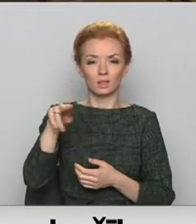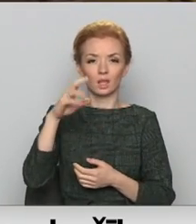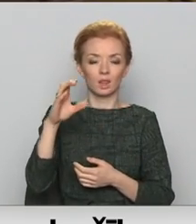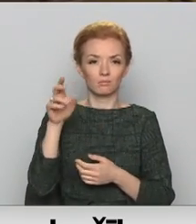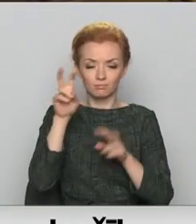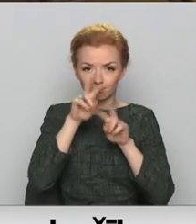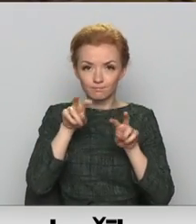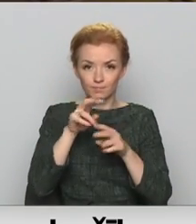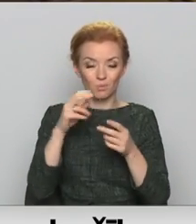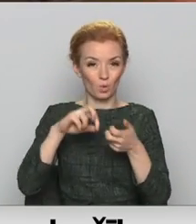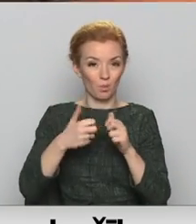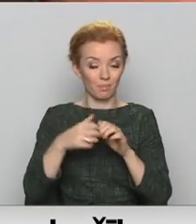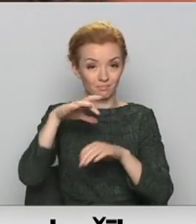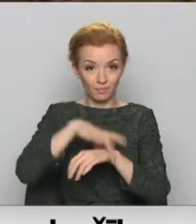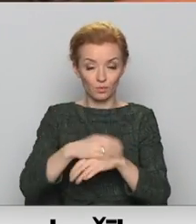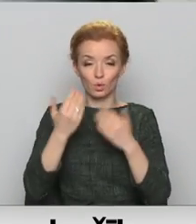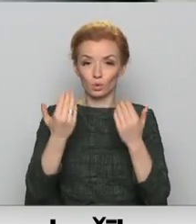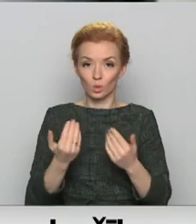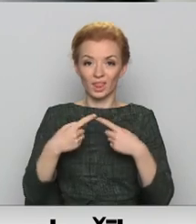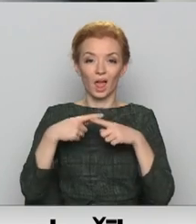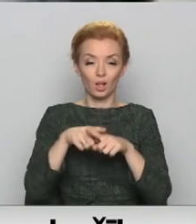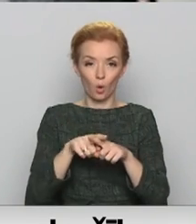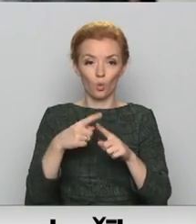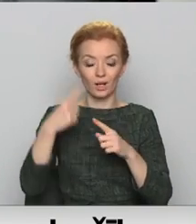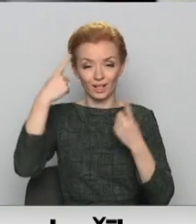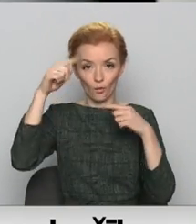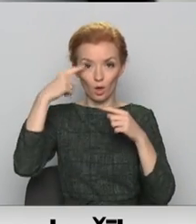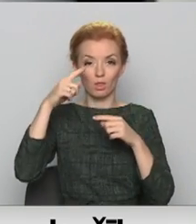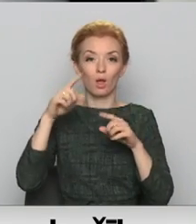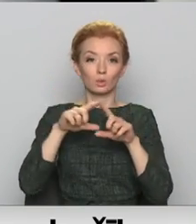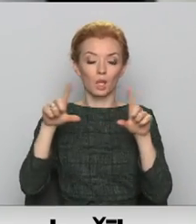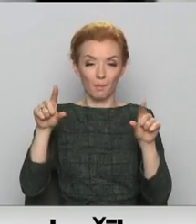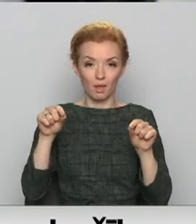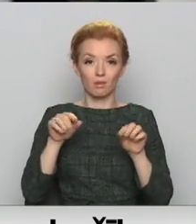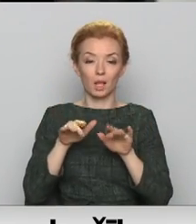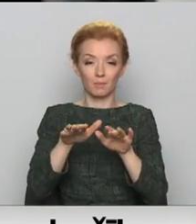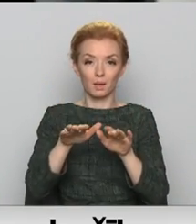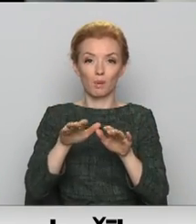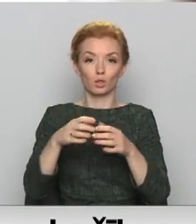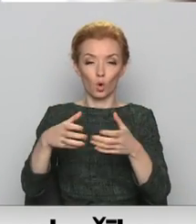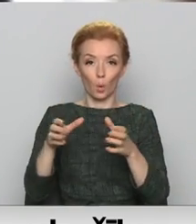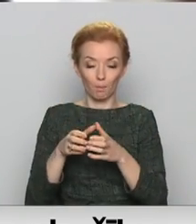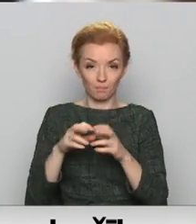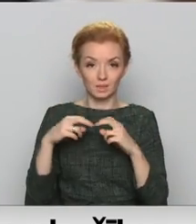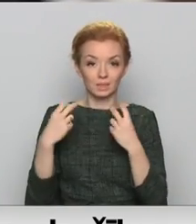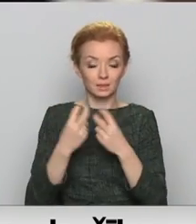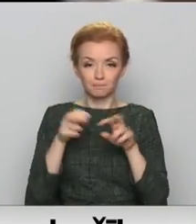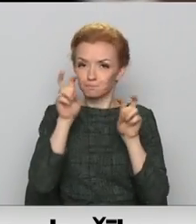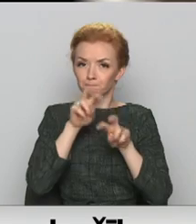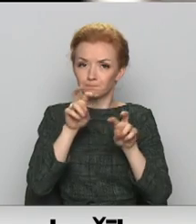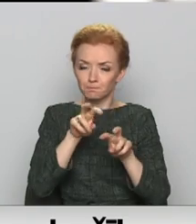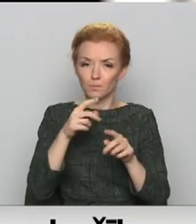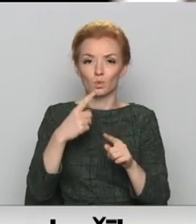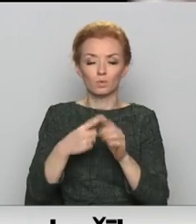problēmām, šodien Sājumas informācijas tehnoloģija un inovatīvās uzņēmē darbības apakškomisijas deputāti izstāvjāja atbildīgo